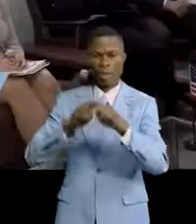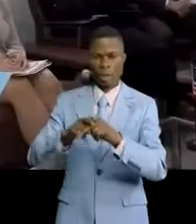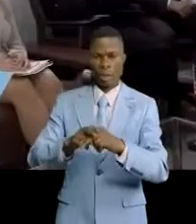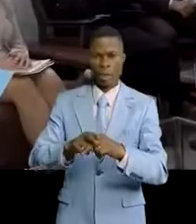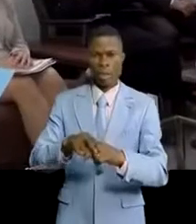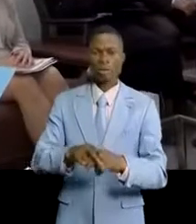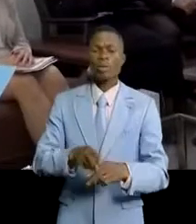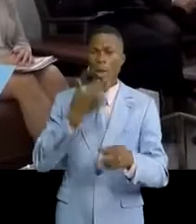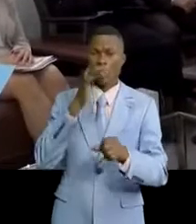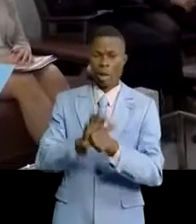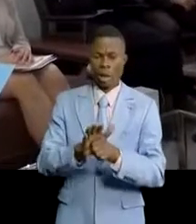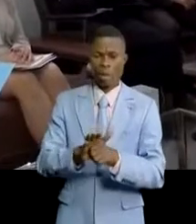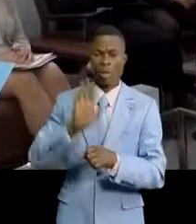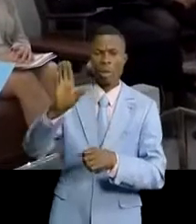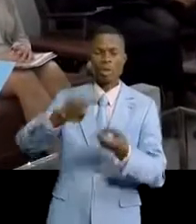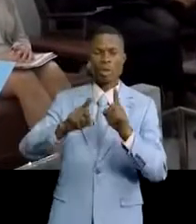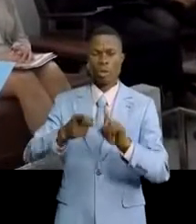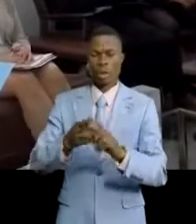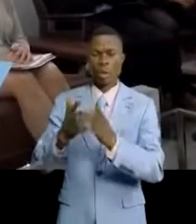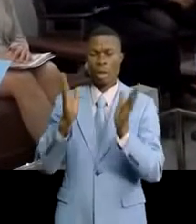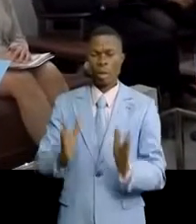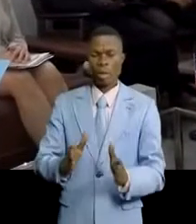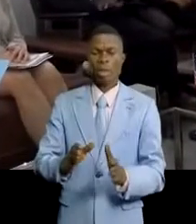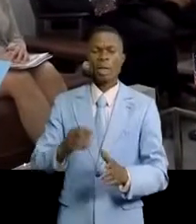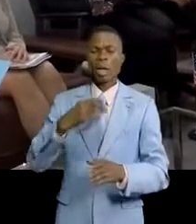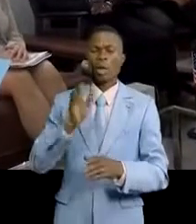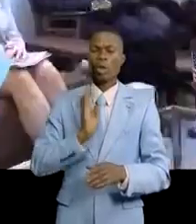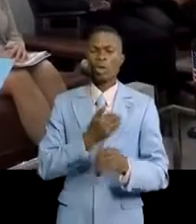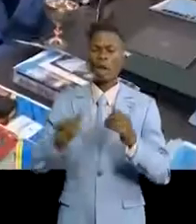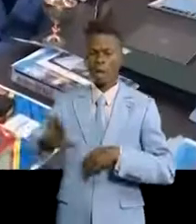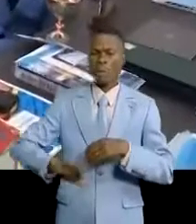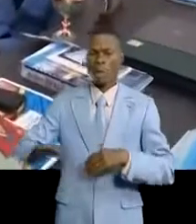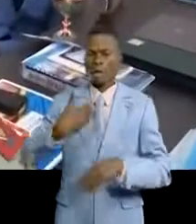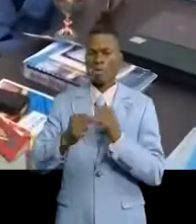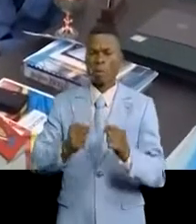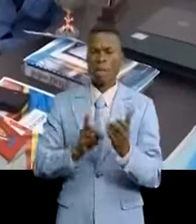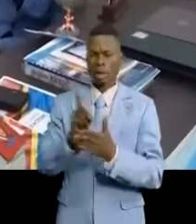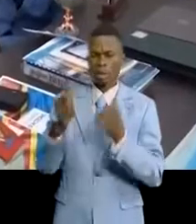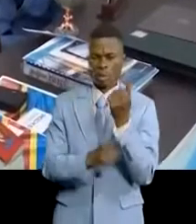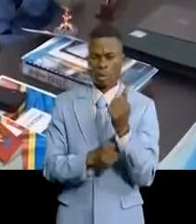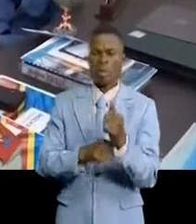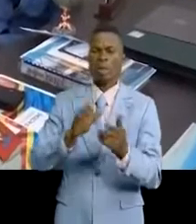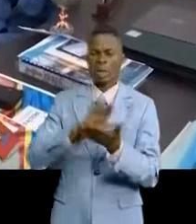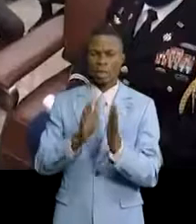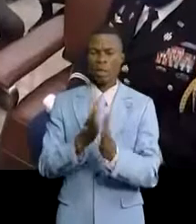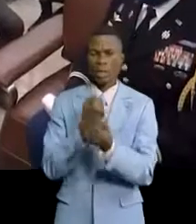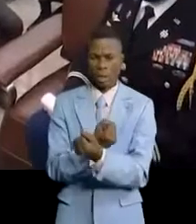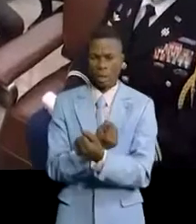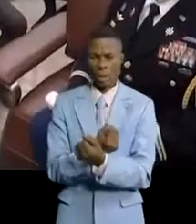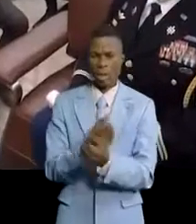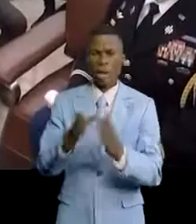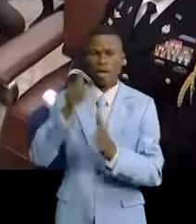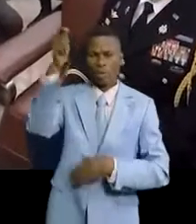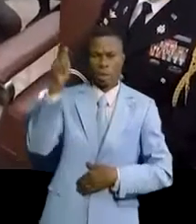a rassuré à son hôte que la RDC ne ménagera aucun effort pour que les droits humains soient respectés par les forces